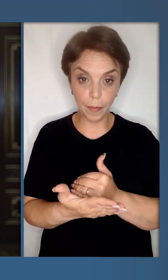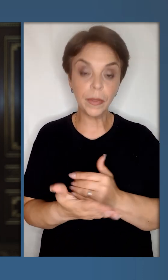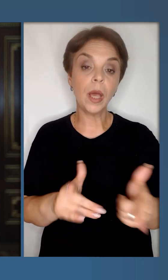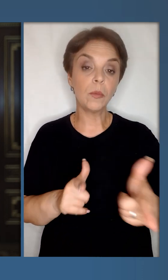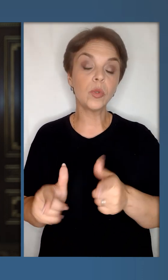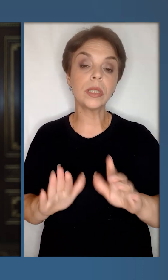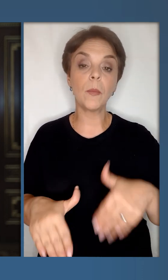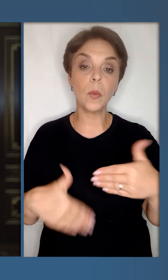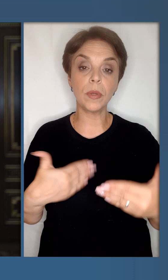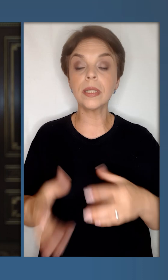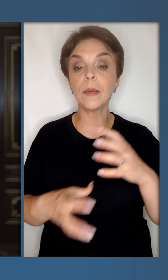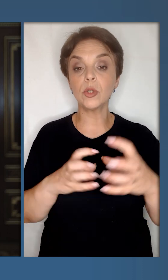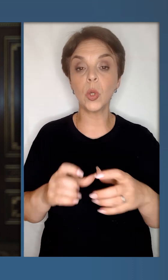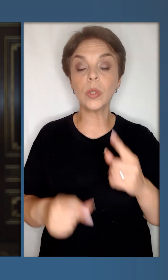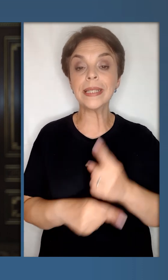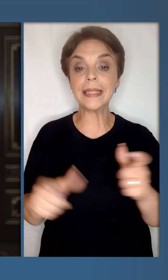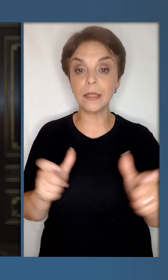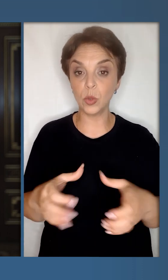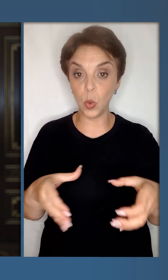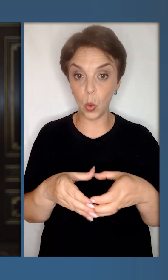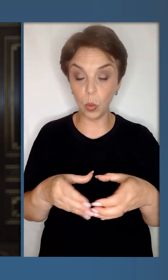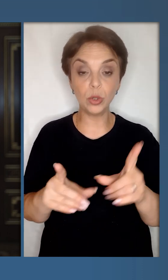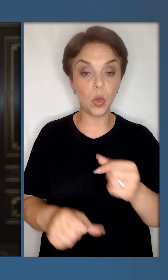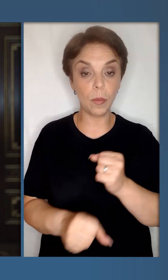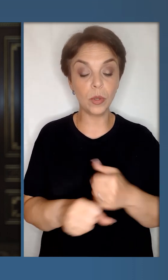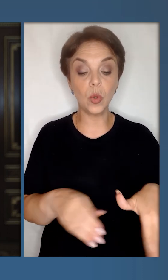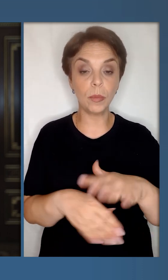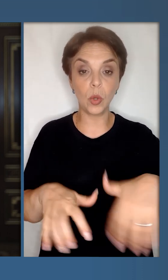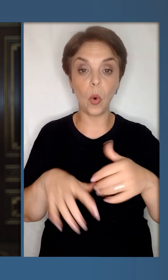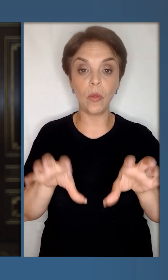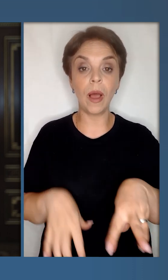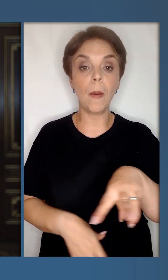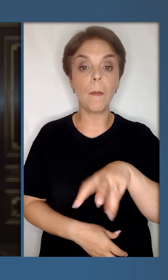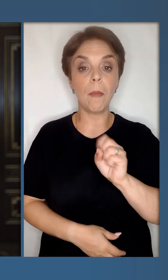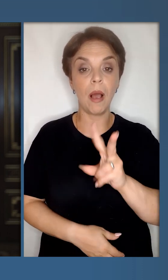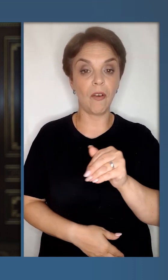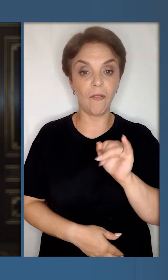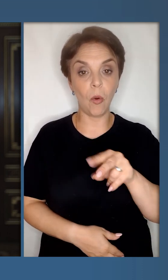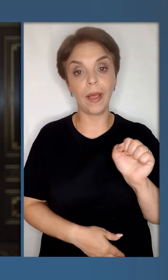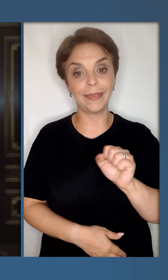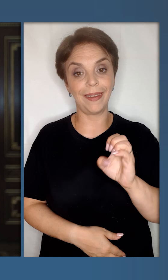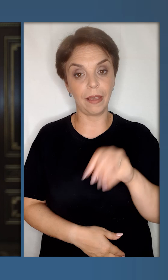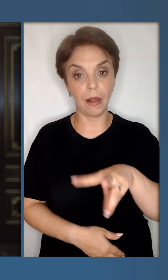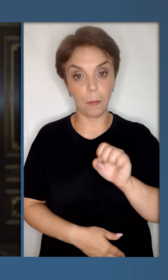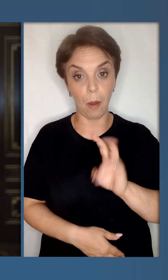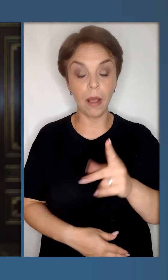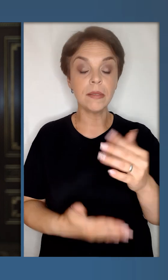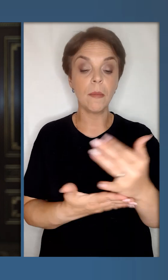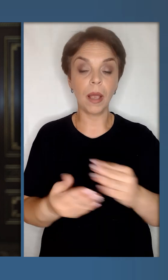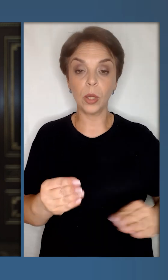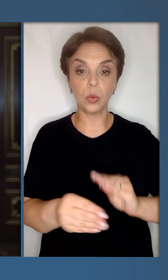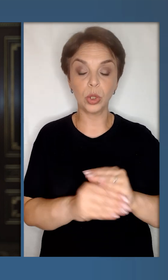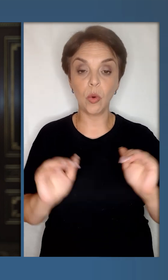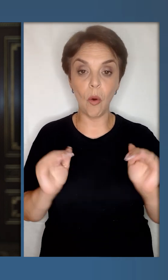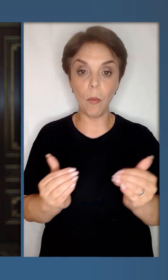підготовлена за пропозиціями міжнародної санкційної групи, що працює під голованням Майкла Макфола та Андрія Єрмака. Цей